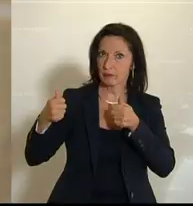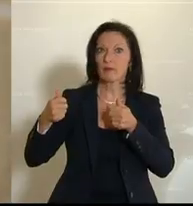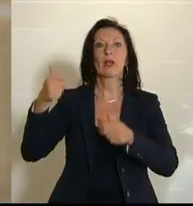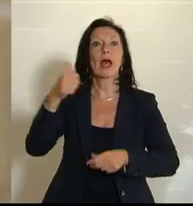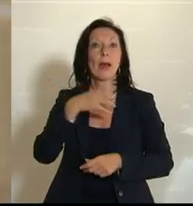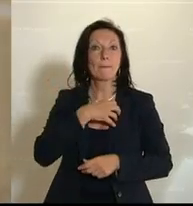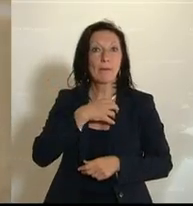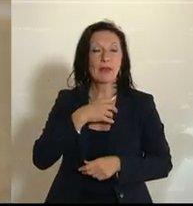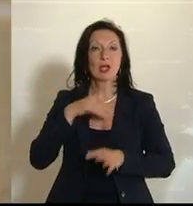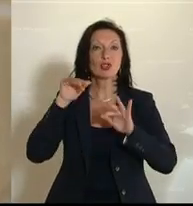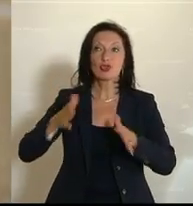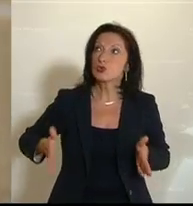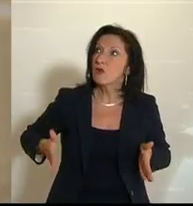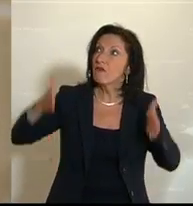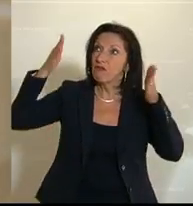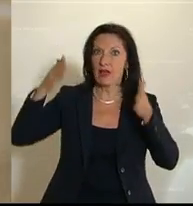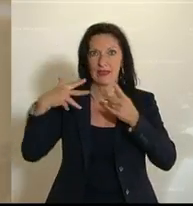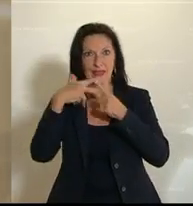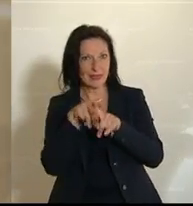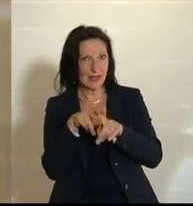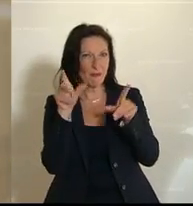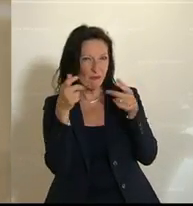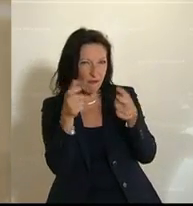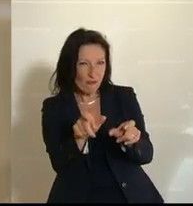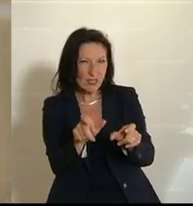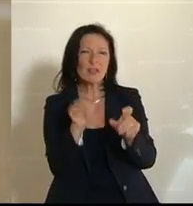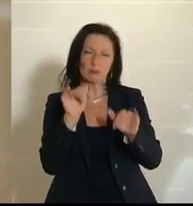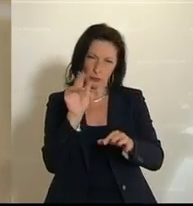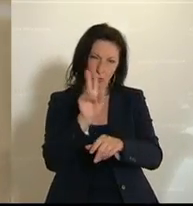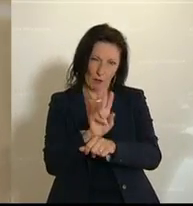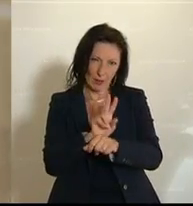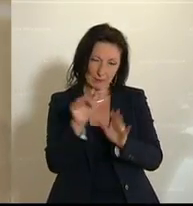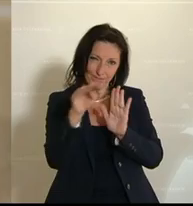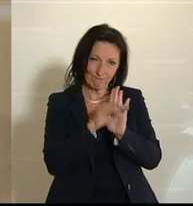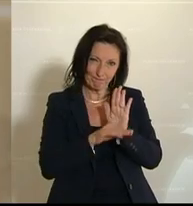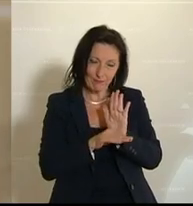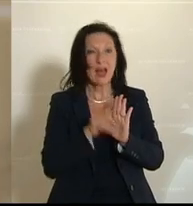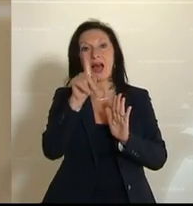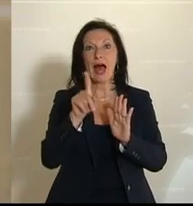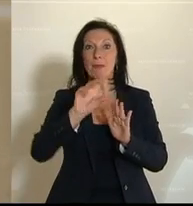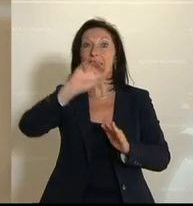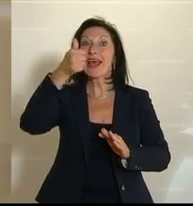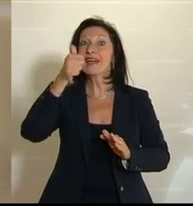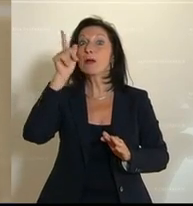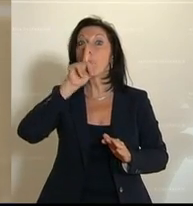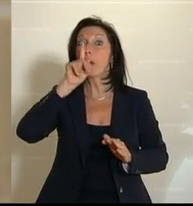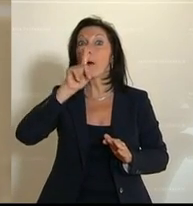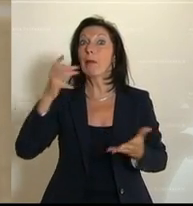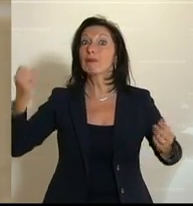fixe Teams oder Schutzwände sind zu beachten. Ich wünsche auf jeden Fall allen viel Freude bei der ersten Probe. Danke.